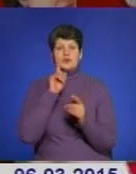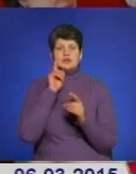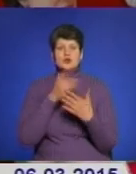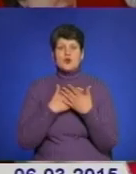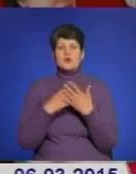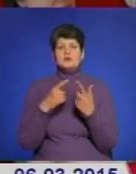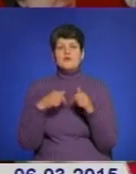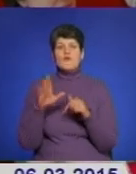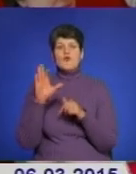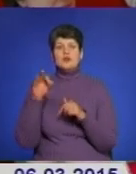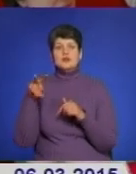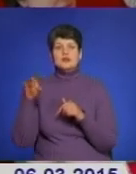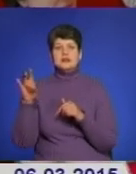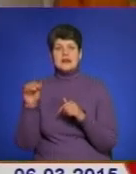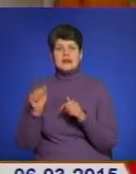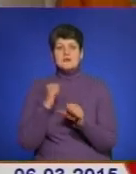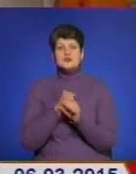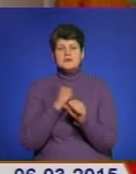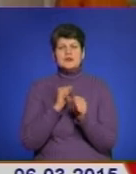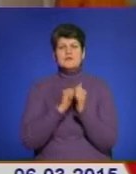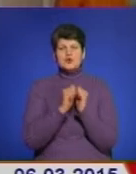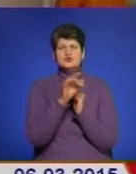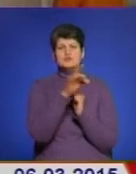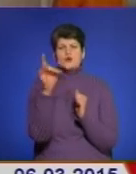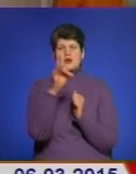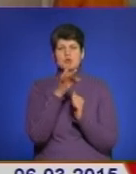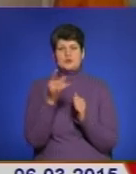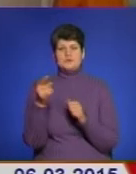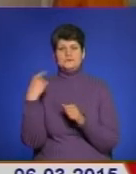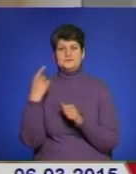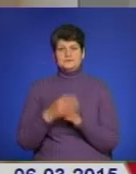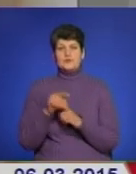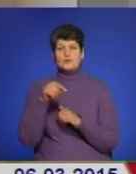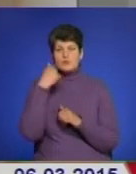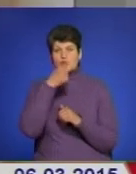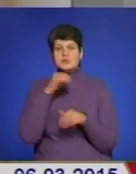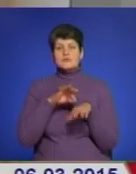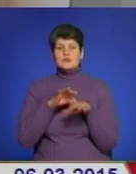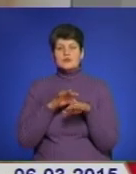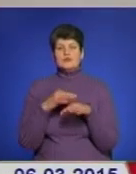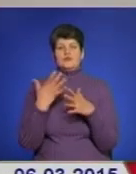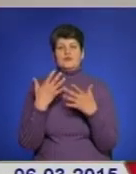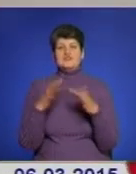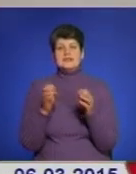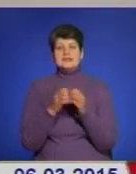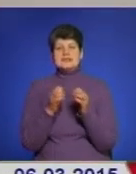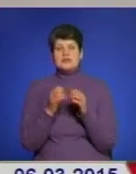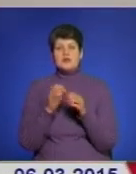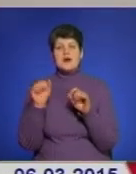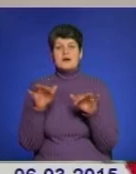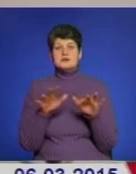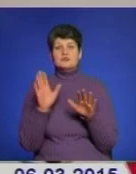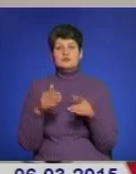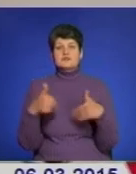Волонтери акції «Серце до серця» працювали у кожному районі Тернопільщини. Цього року ми проводимо вже 10-ту акцію. Вона буде присвячена